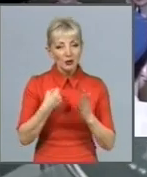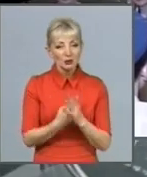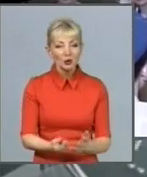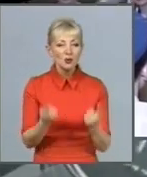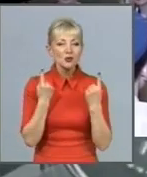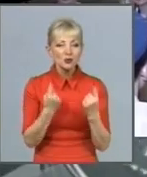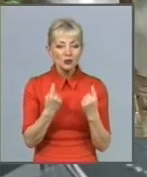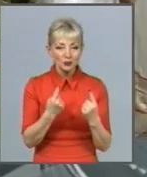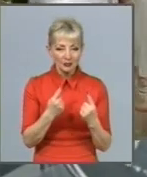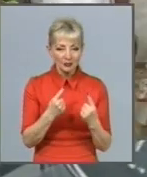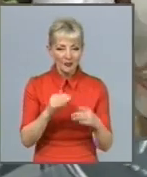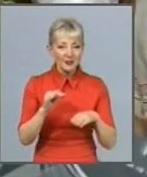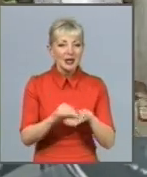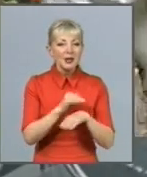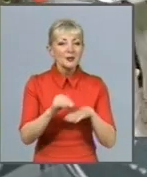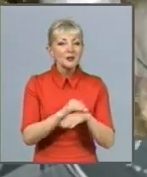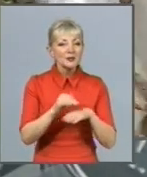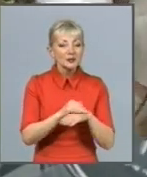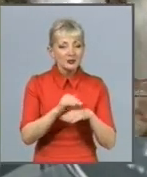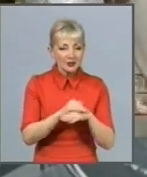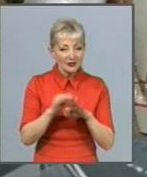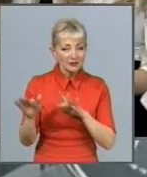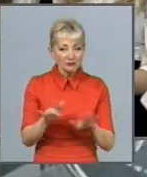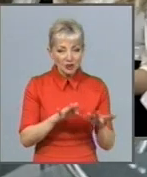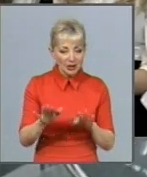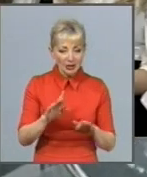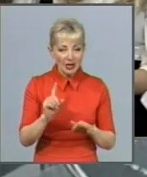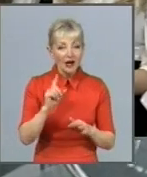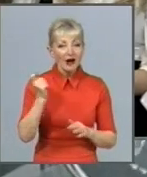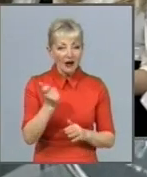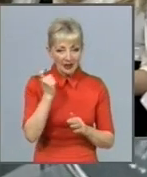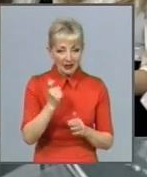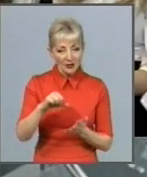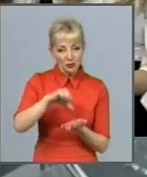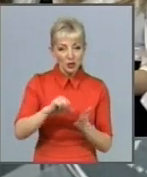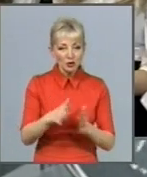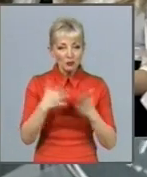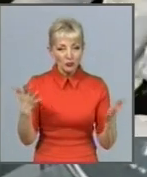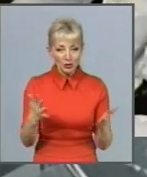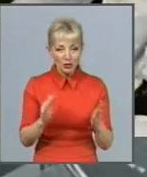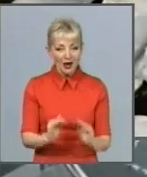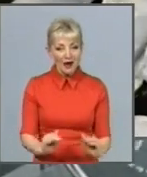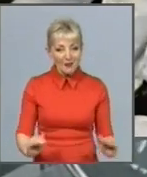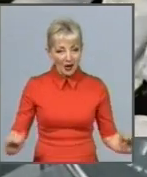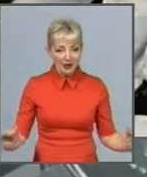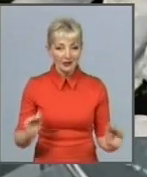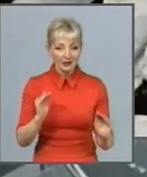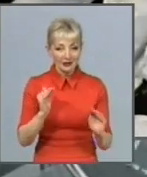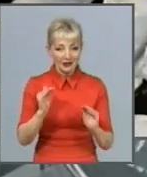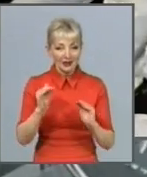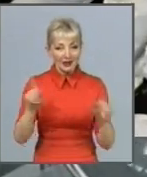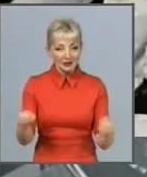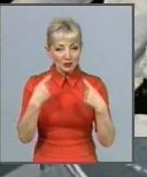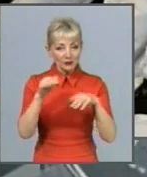миротворчого руху першої столиці приєднується все більше маленьких творців добра та миру. От і сьогодні понад 30 харківських